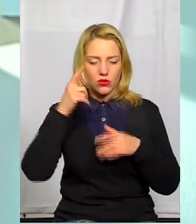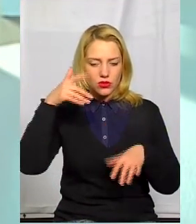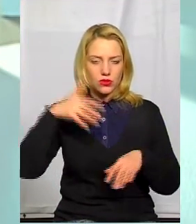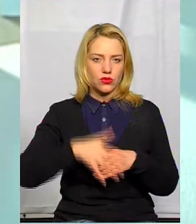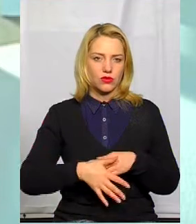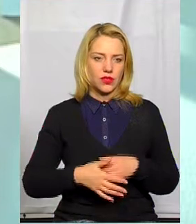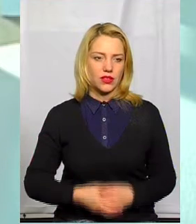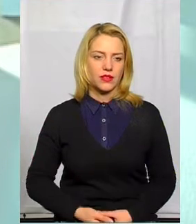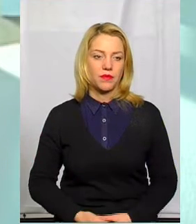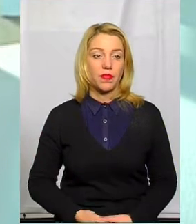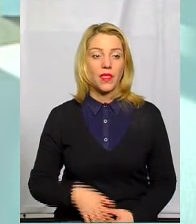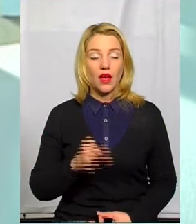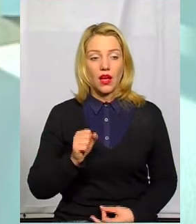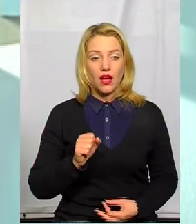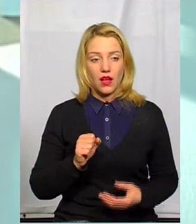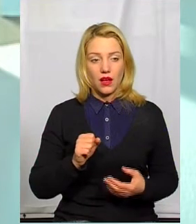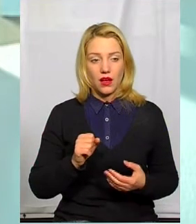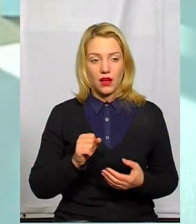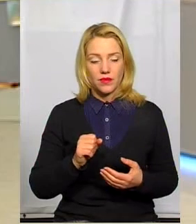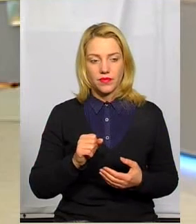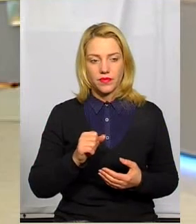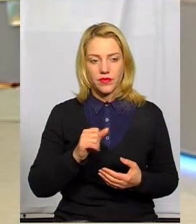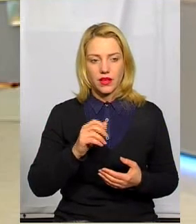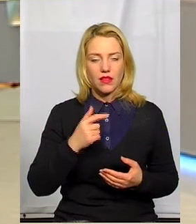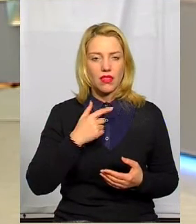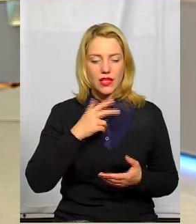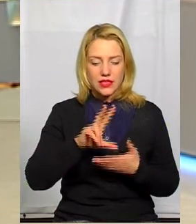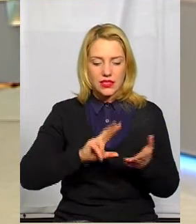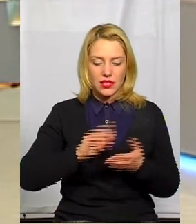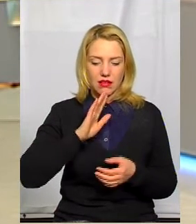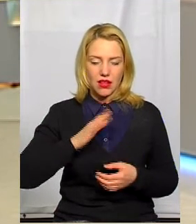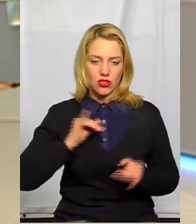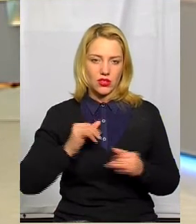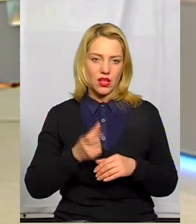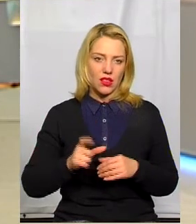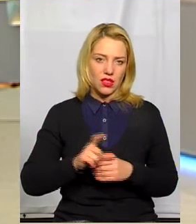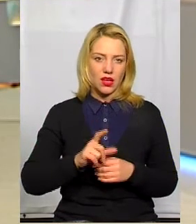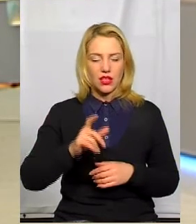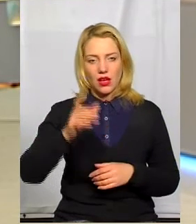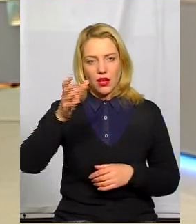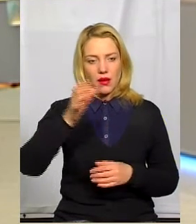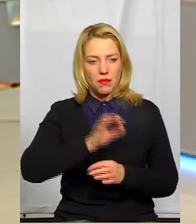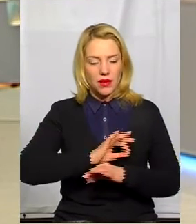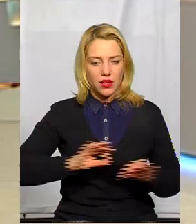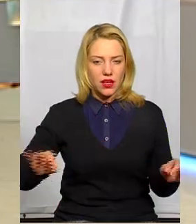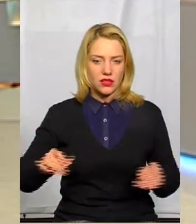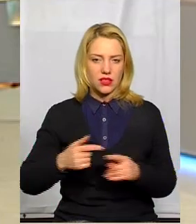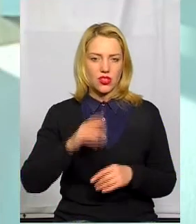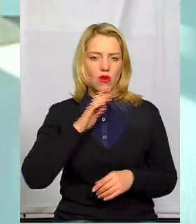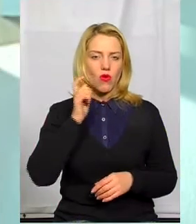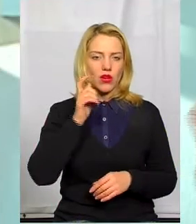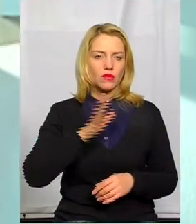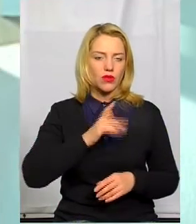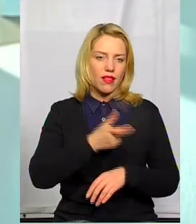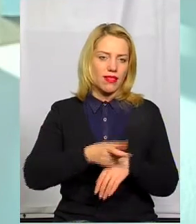щоб це осягнути. А зразки нашої історії, вони найвеличніші, найпрекрасніші, наймогутніша держава в XI столітті